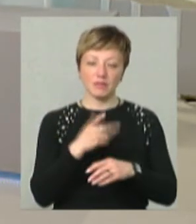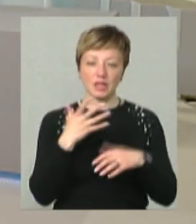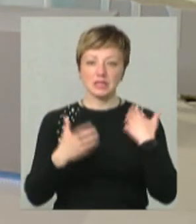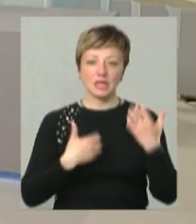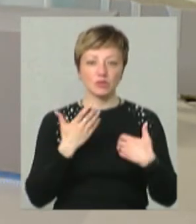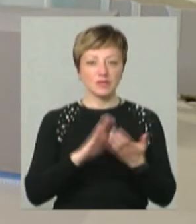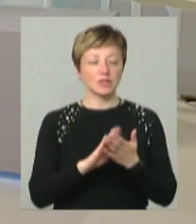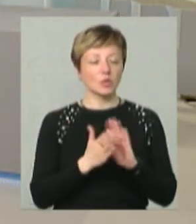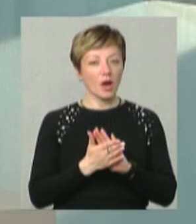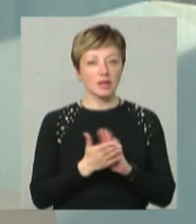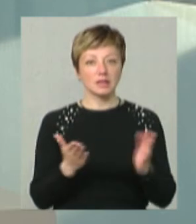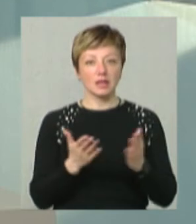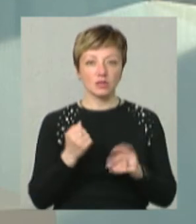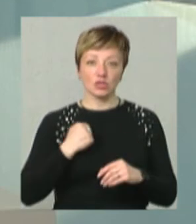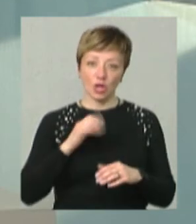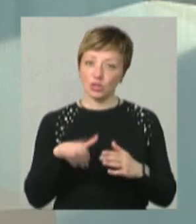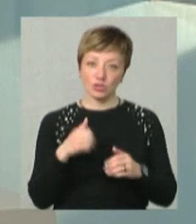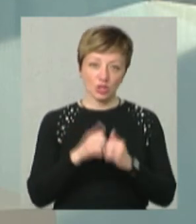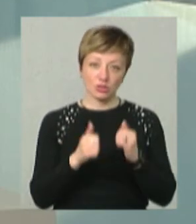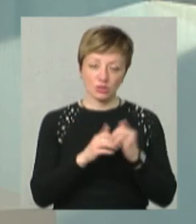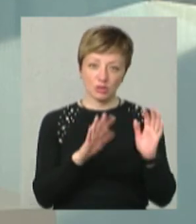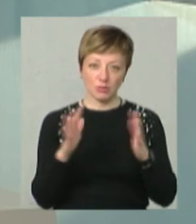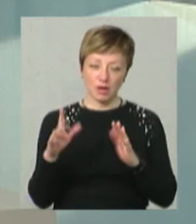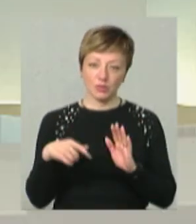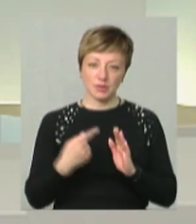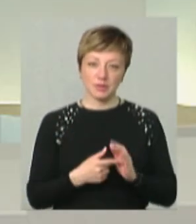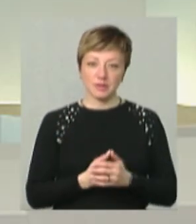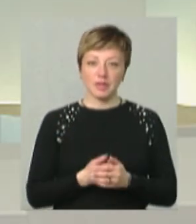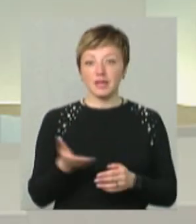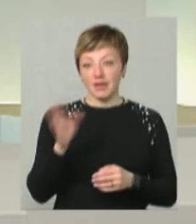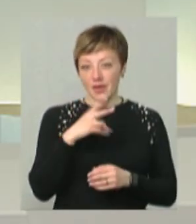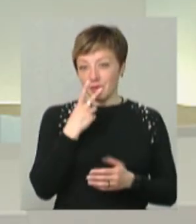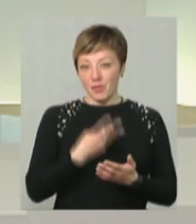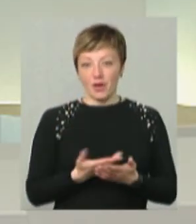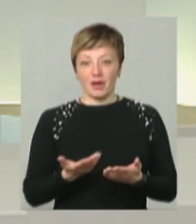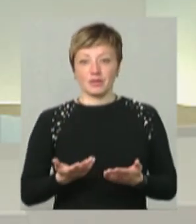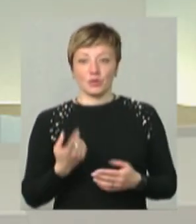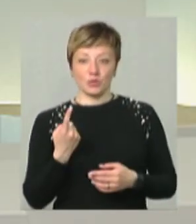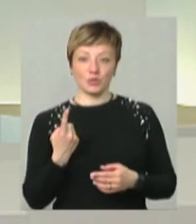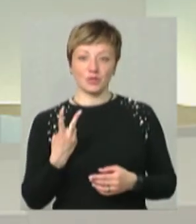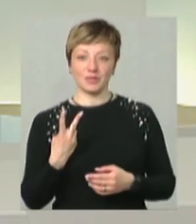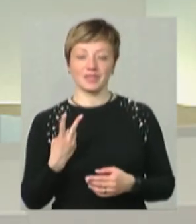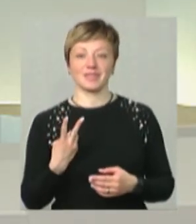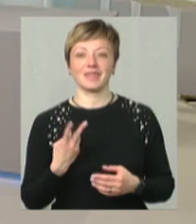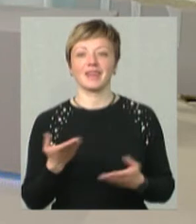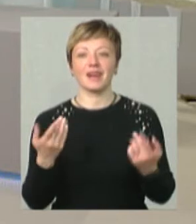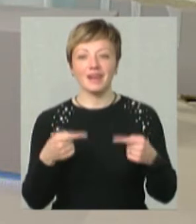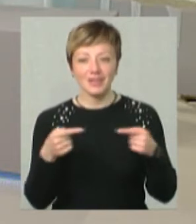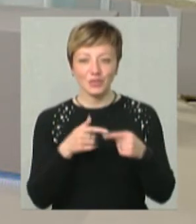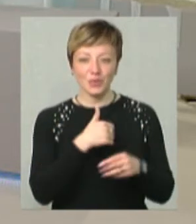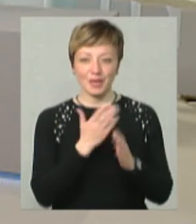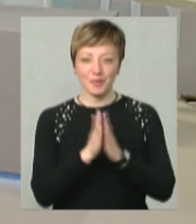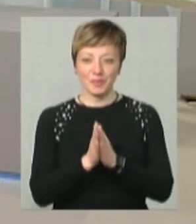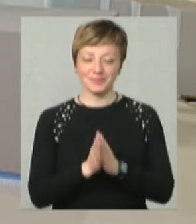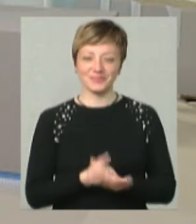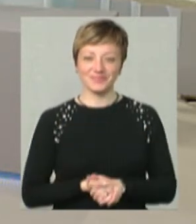стресових ситуаціях, які, на жаль, досить часто зараз трапляються? Ну, давайте я покажу одну-дві вправи. От якраз хотіла вас про